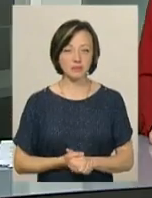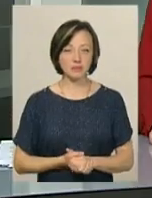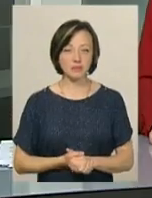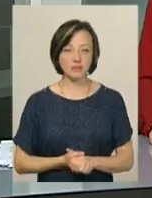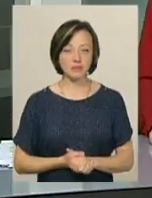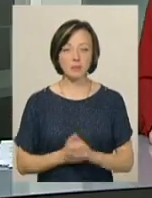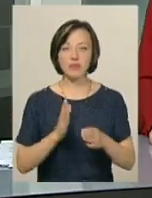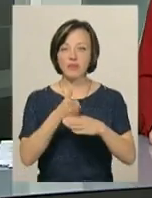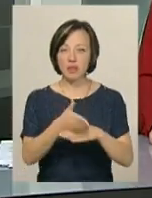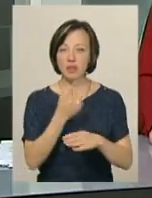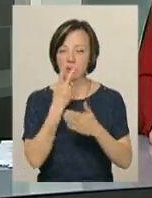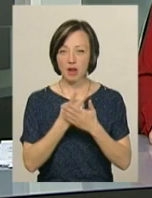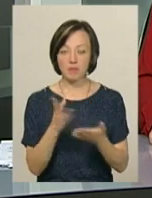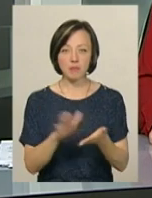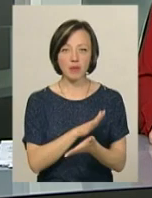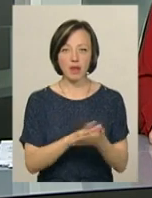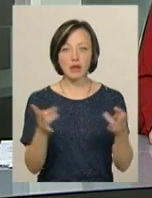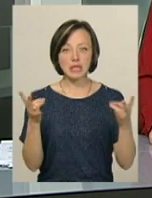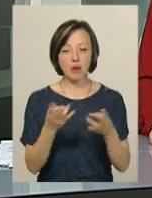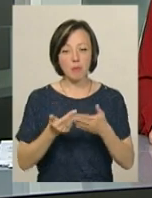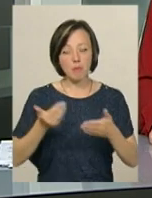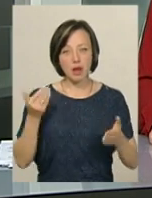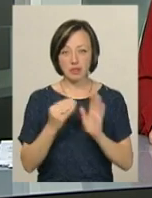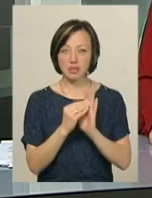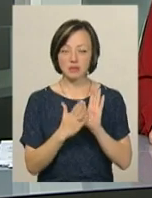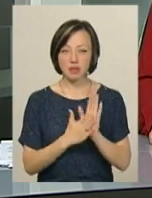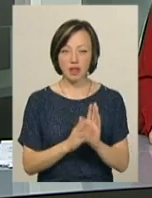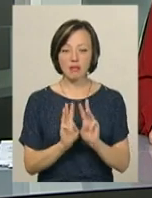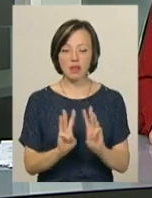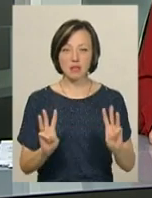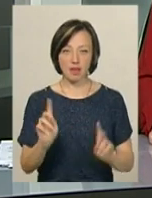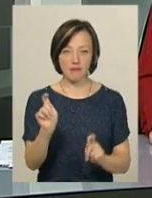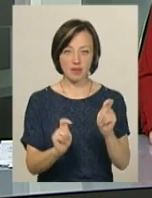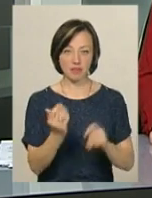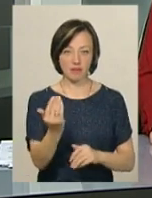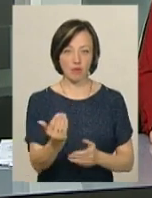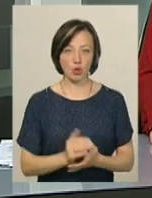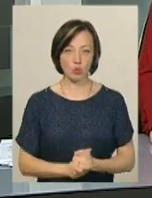Вхід на перегляди вільний, але треба попередньо зареєструватись на сайті фестивалю.